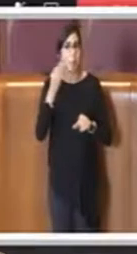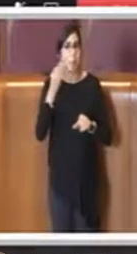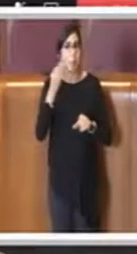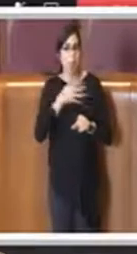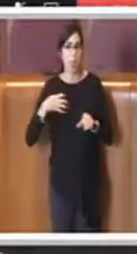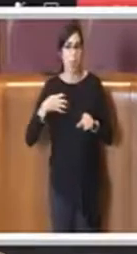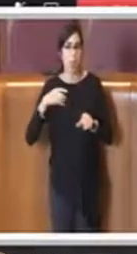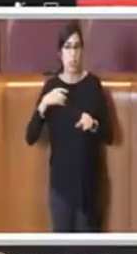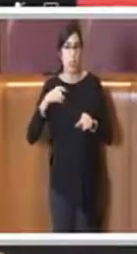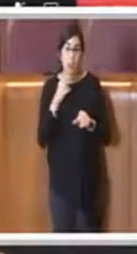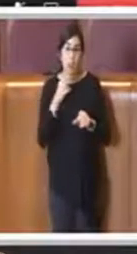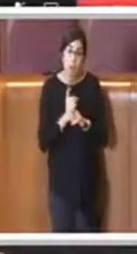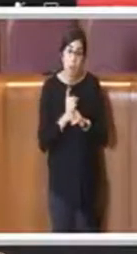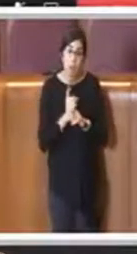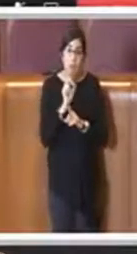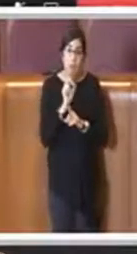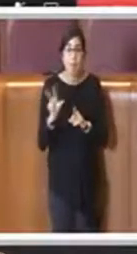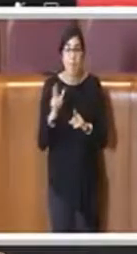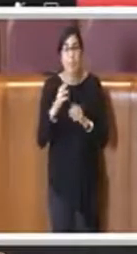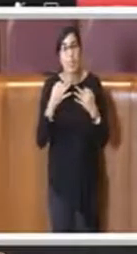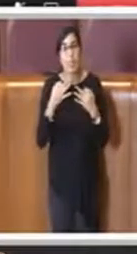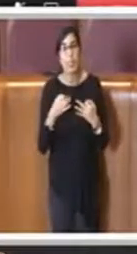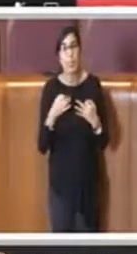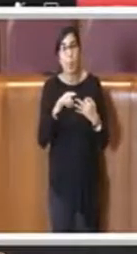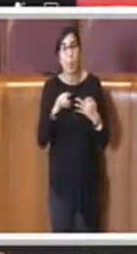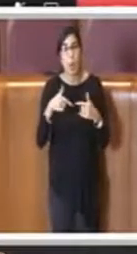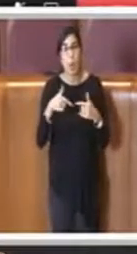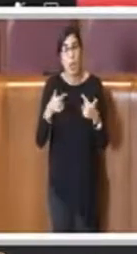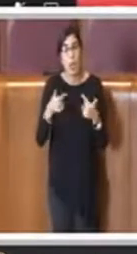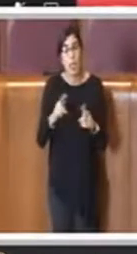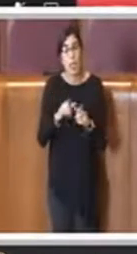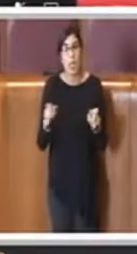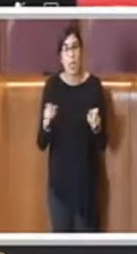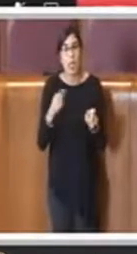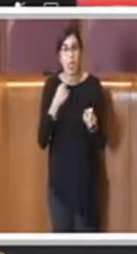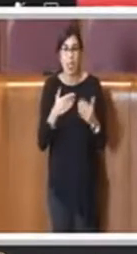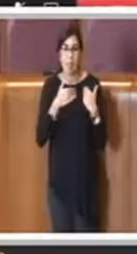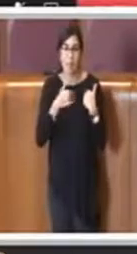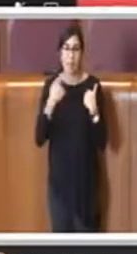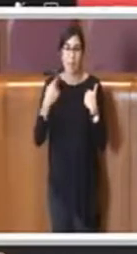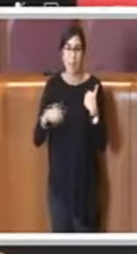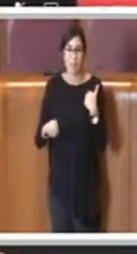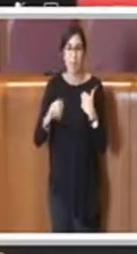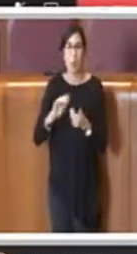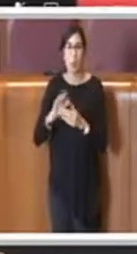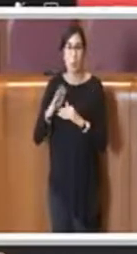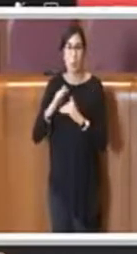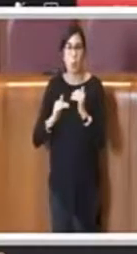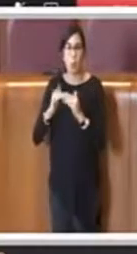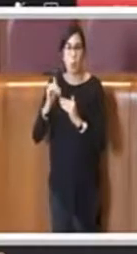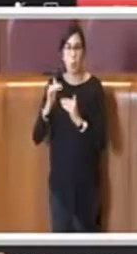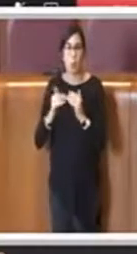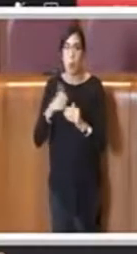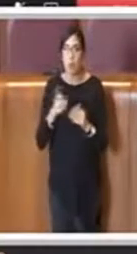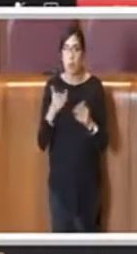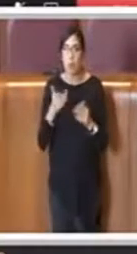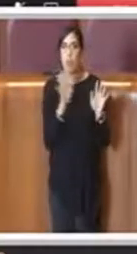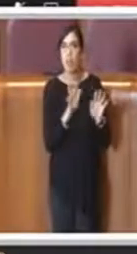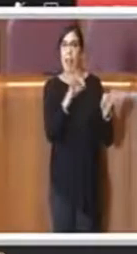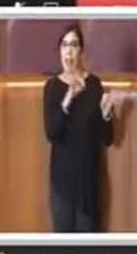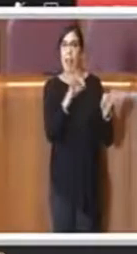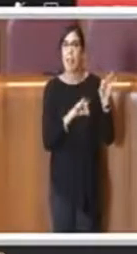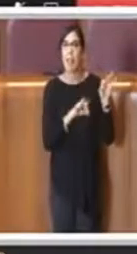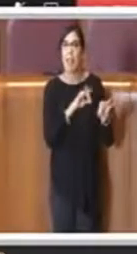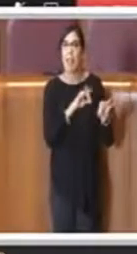queste strutture che come vale anche quello che vale per i teatri, per i cinema, per i ristoranti, vale anche per le palestre